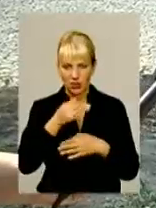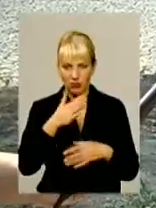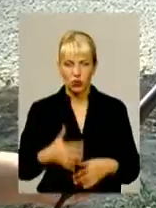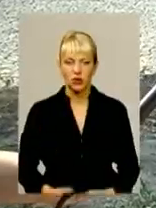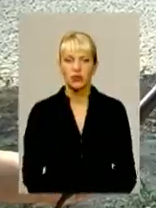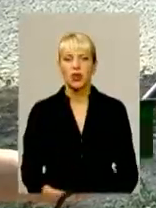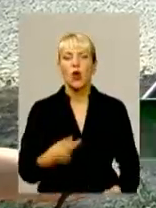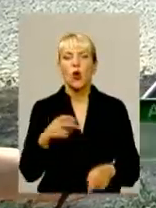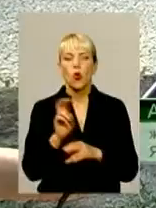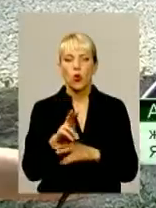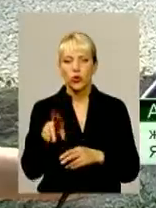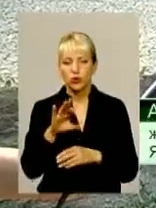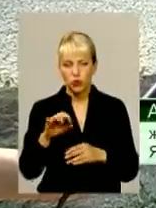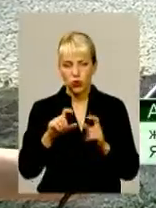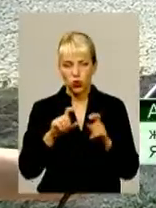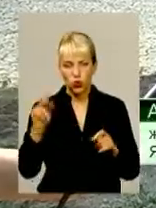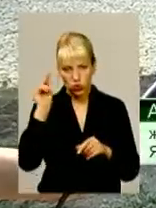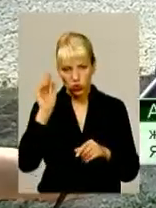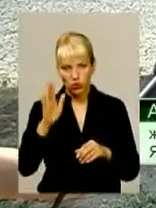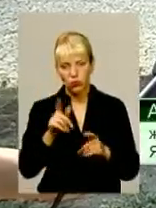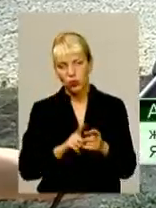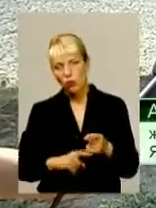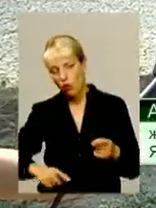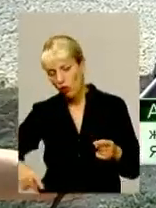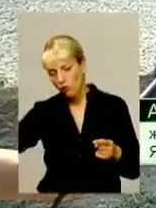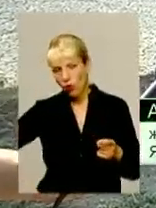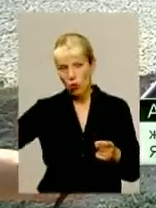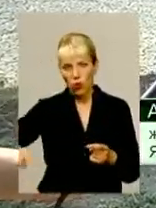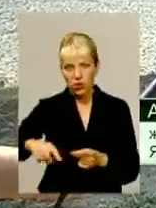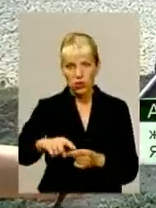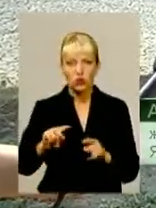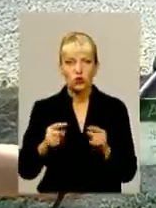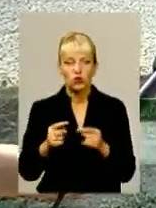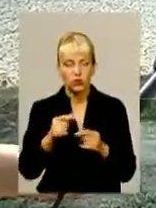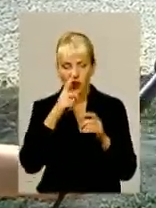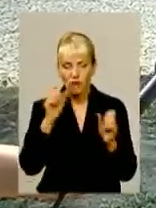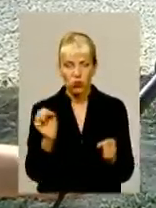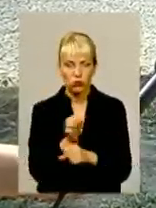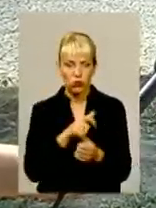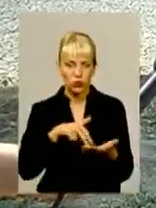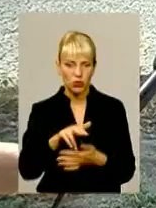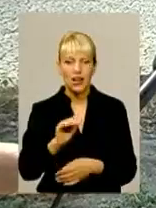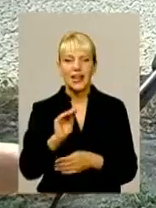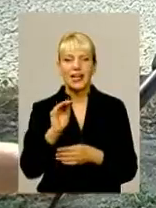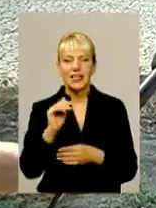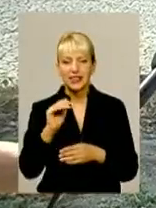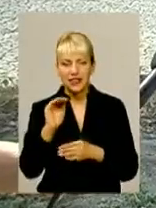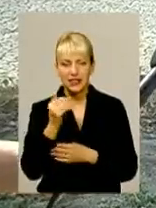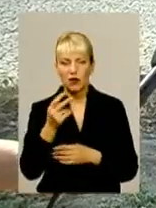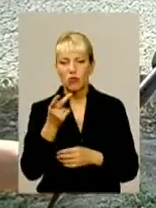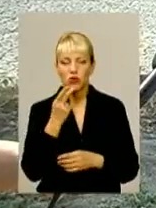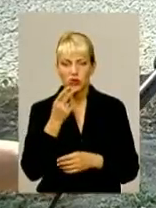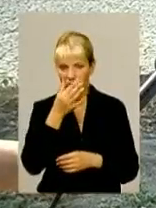Ходимо до школи, мусимо в даребдене обходити далеко, другою стороною, бо того, що невозможно прийти, дитині закриваємо носика постоянно.